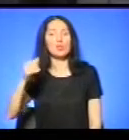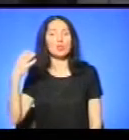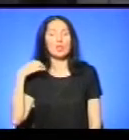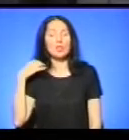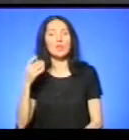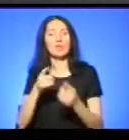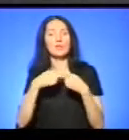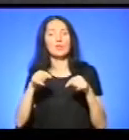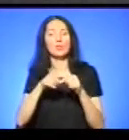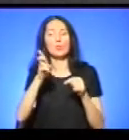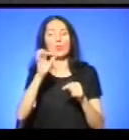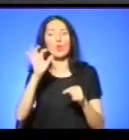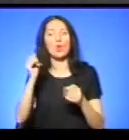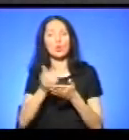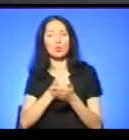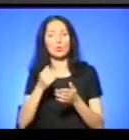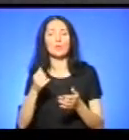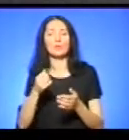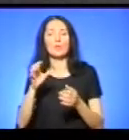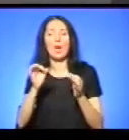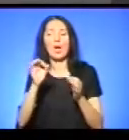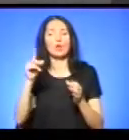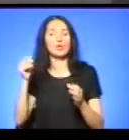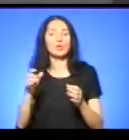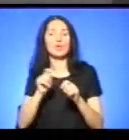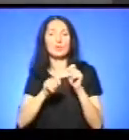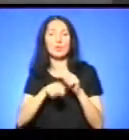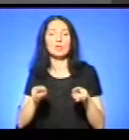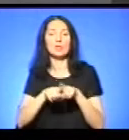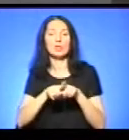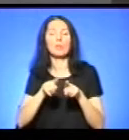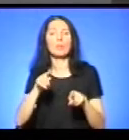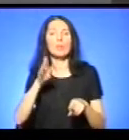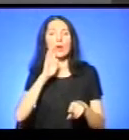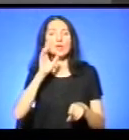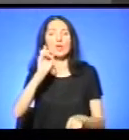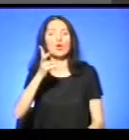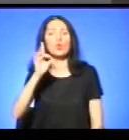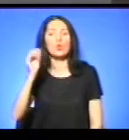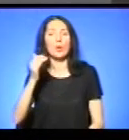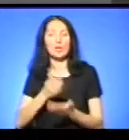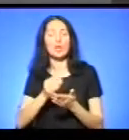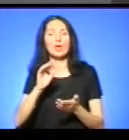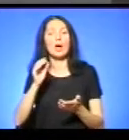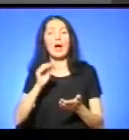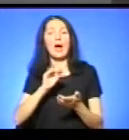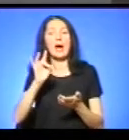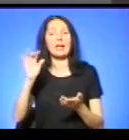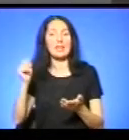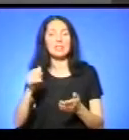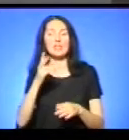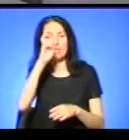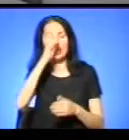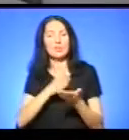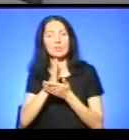біоресурсів Державної екологічної інспекції в області, і пані Ірина Крупа, вона є речником Державної служби на звичайних ситуаціях в